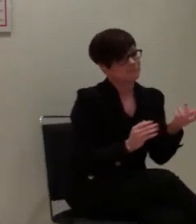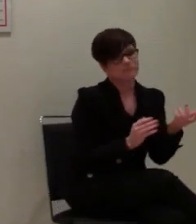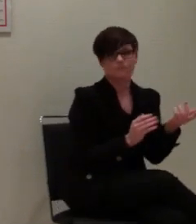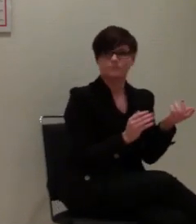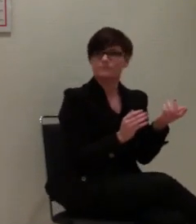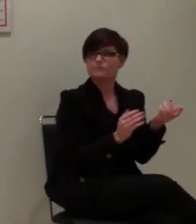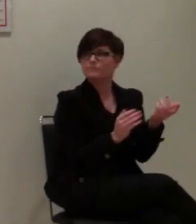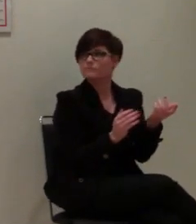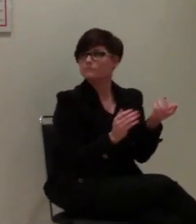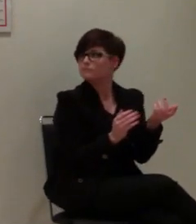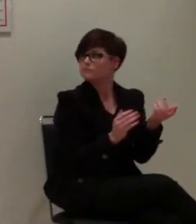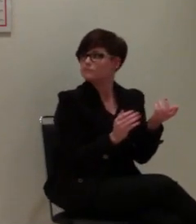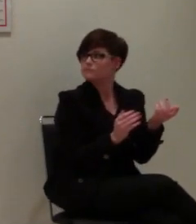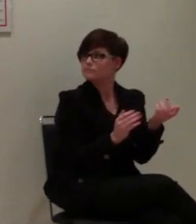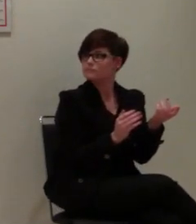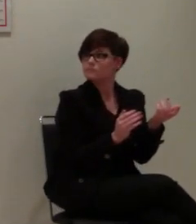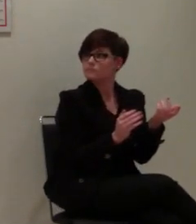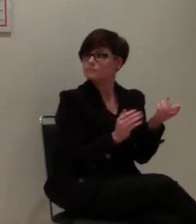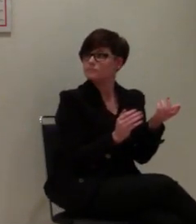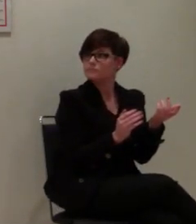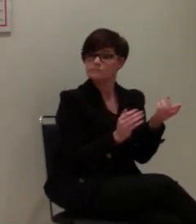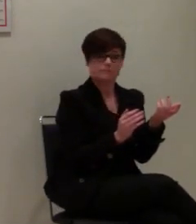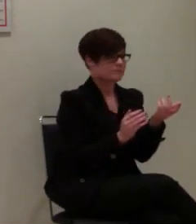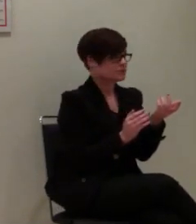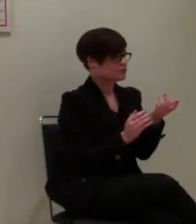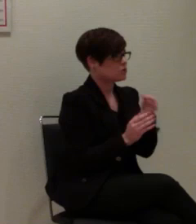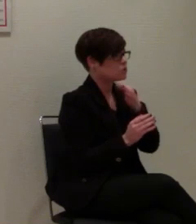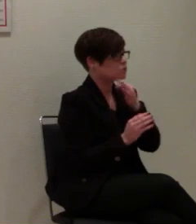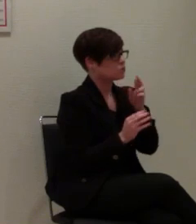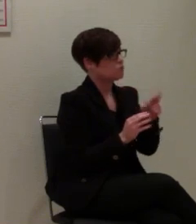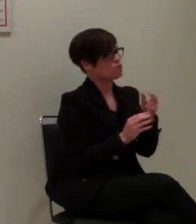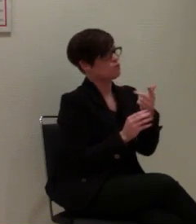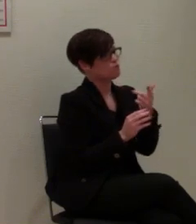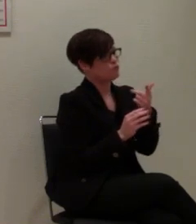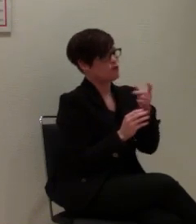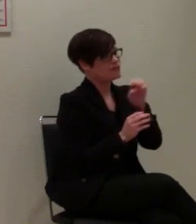hier in Deutschland möglich zu machen.